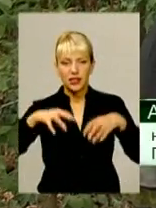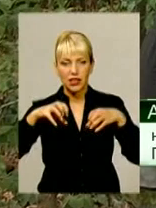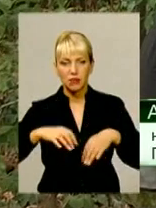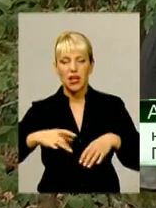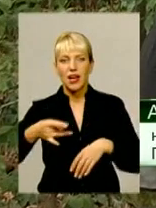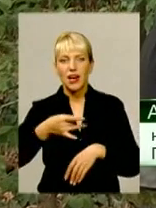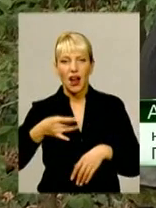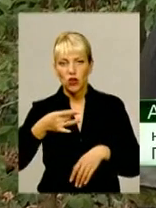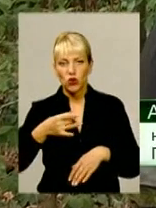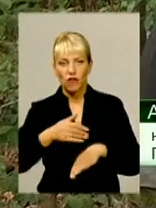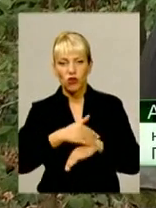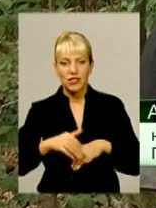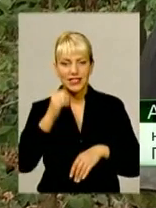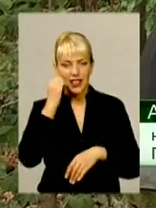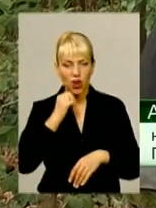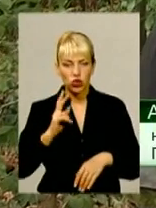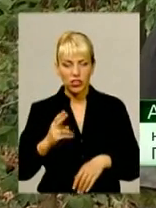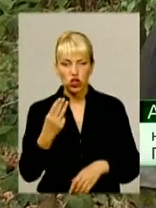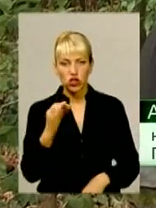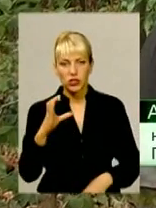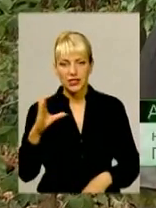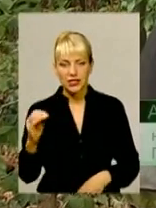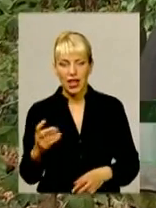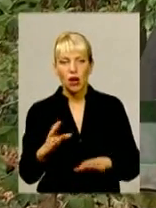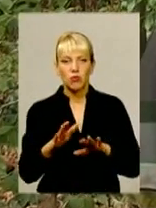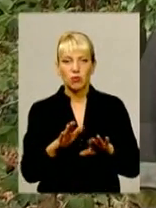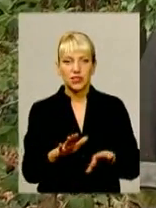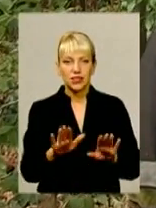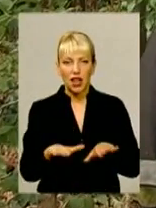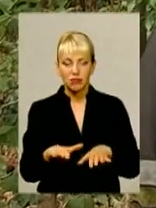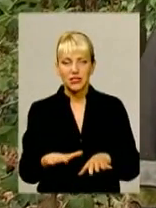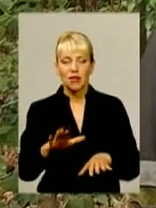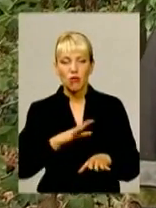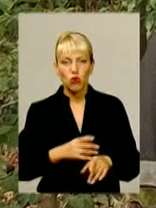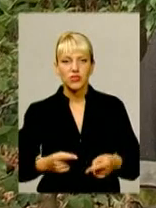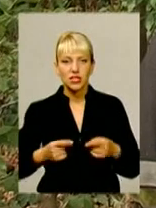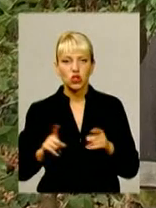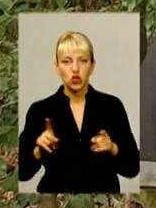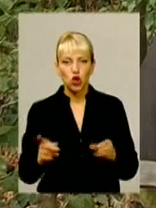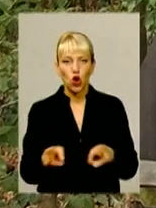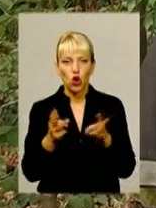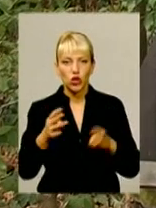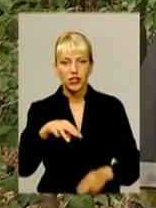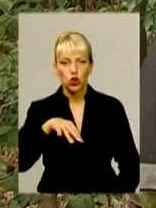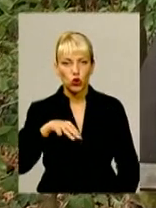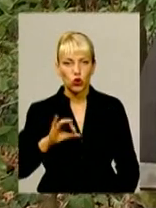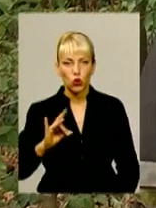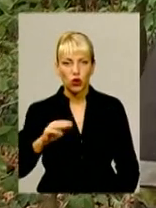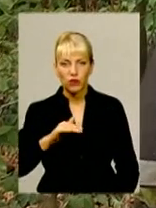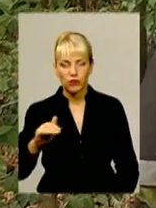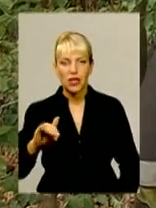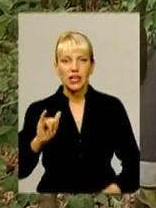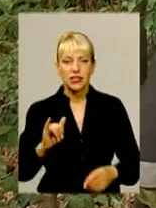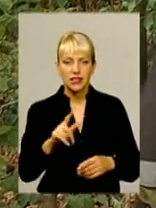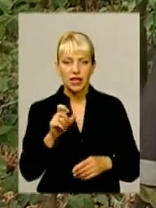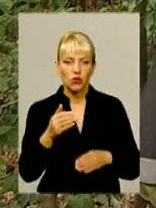районі вулиці Старокостянтинівське шосе. По прибуттю на місце події було встановлено, що горить торф. Наразі проводиться гасіння за допомогою двох